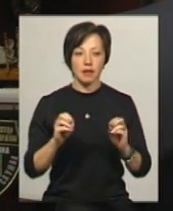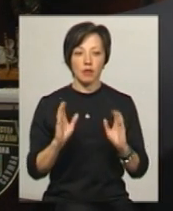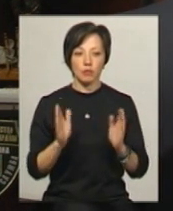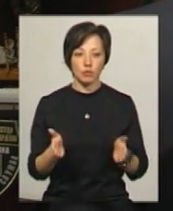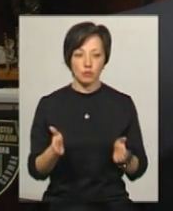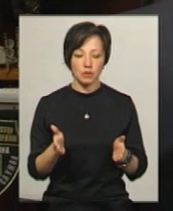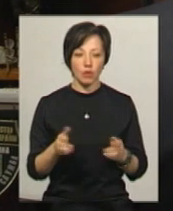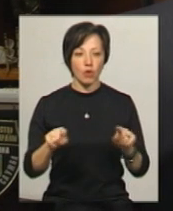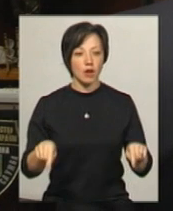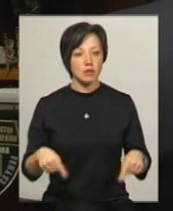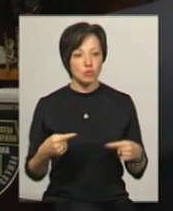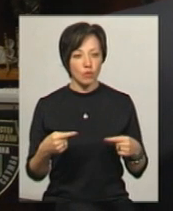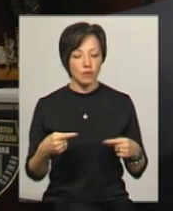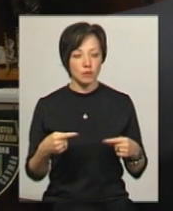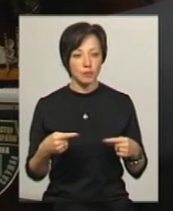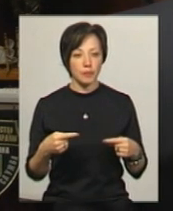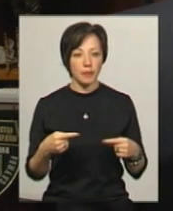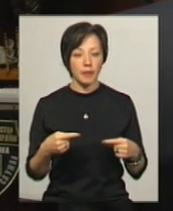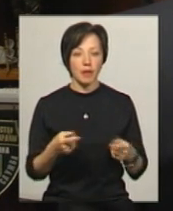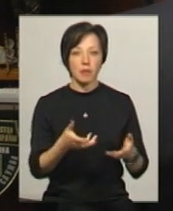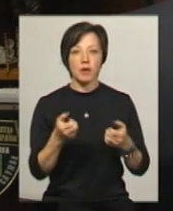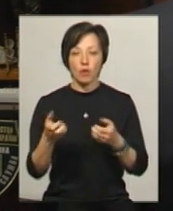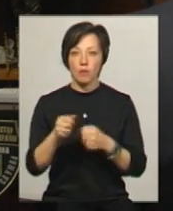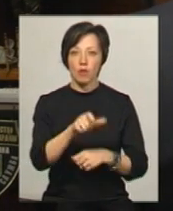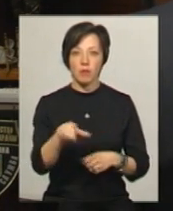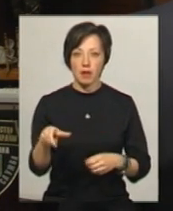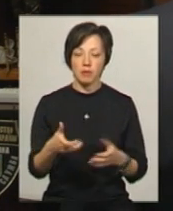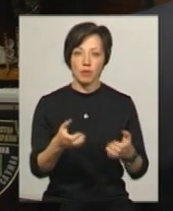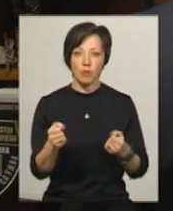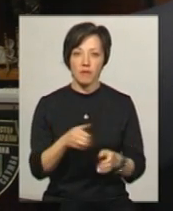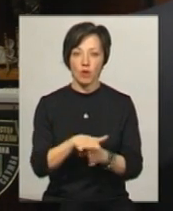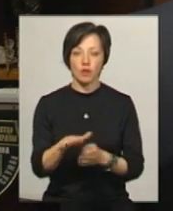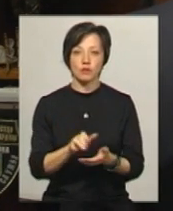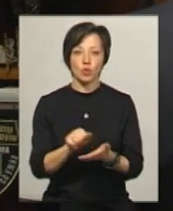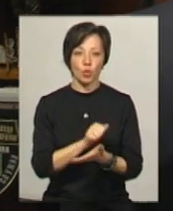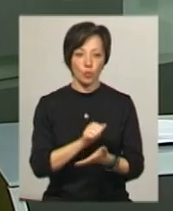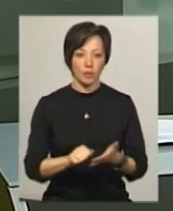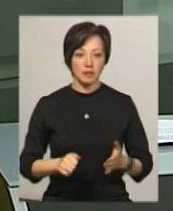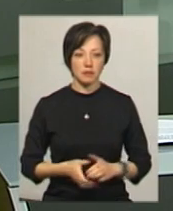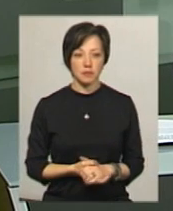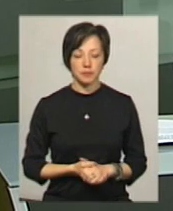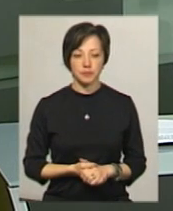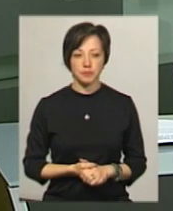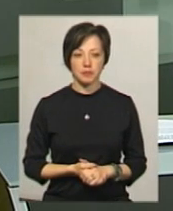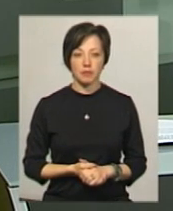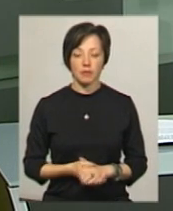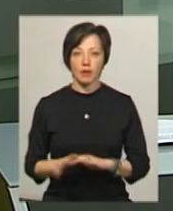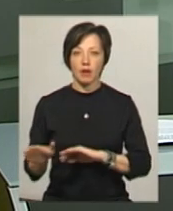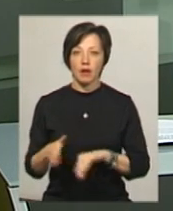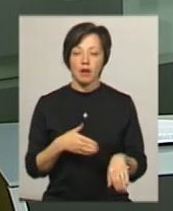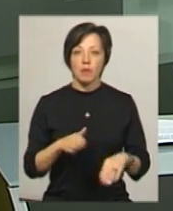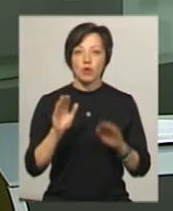організовано і прийом громадян, і прийом виконавчих документів Прощання з